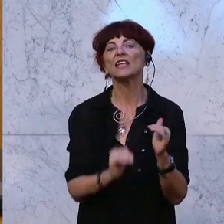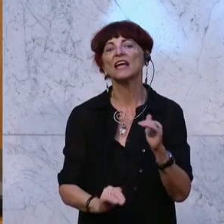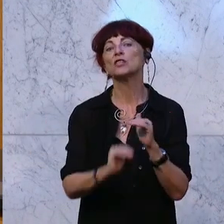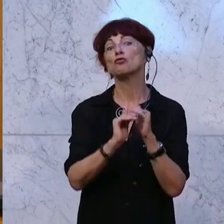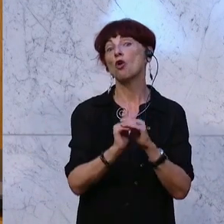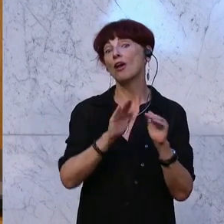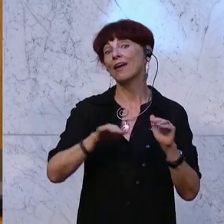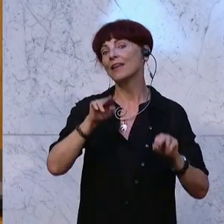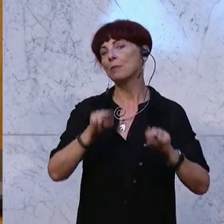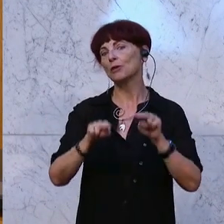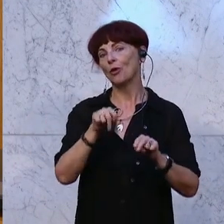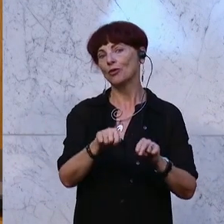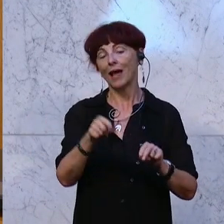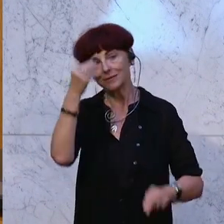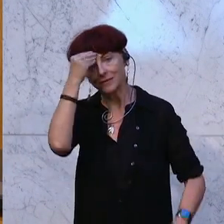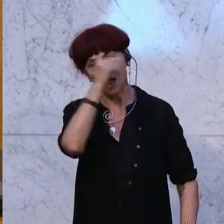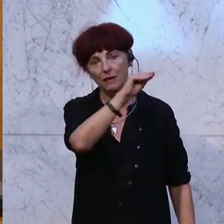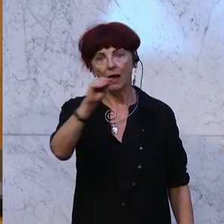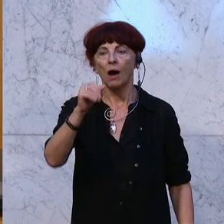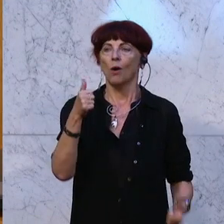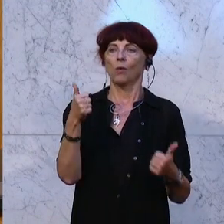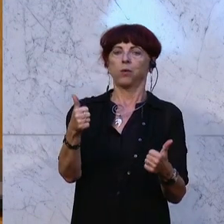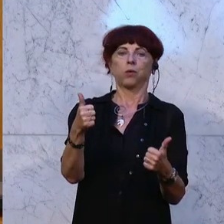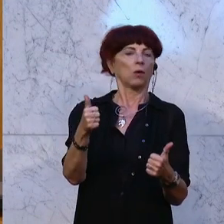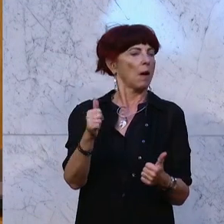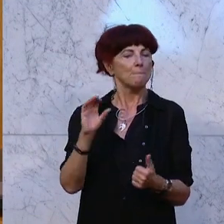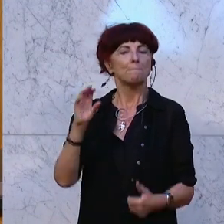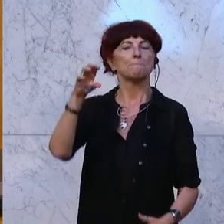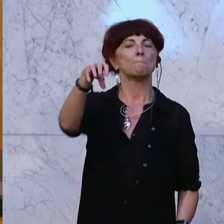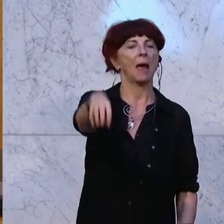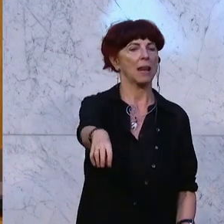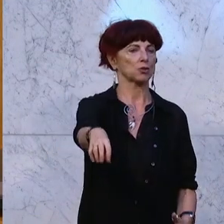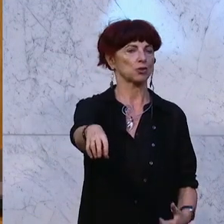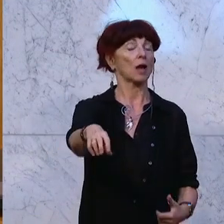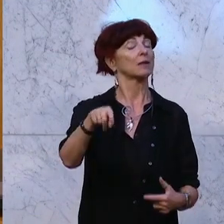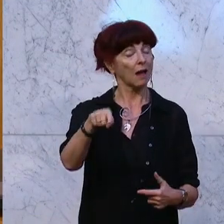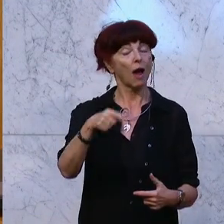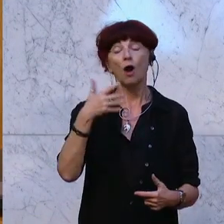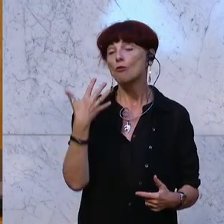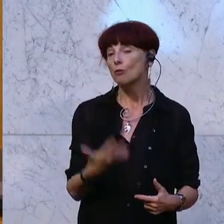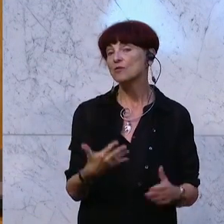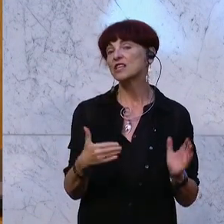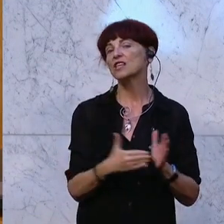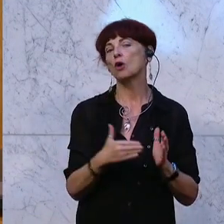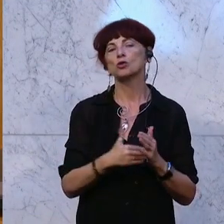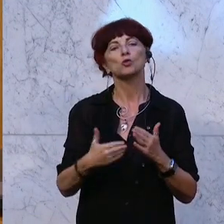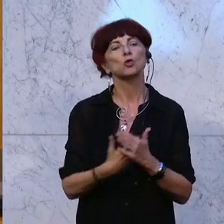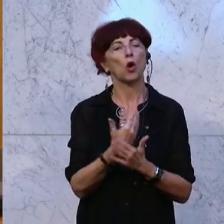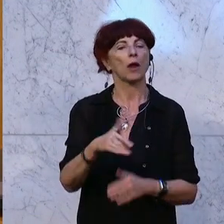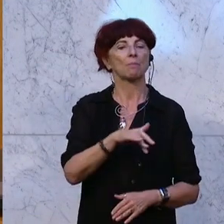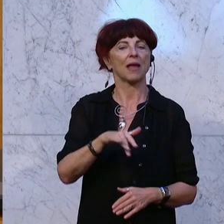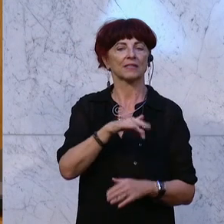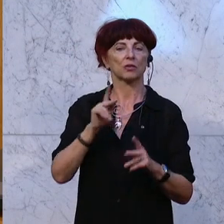Meilenstein. 50.000 Plätze sollen damit geschaffen werden. Wesentlich wird dabei aber das Wie sein. Wir brauchen